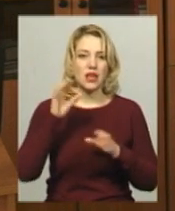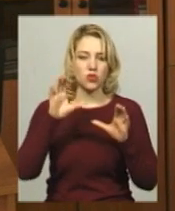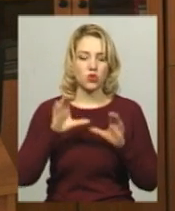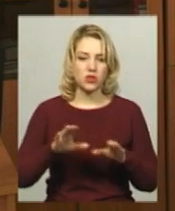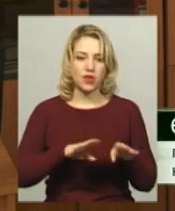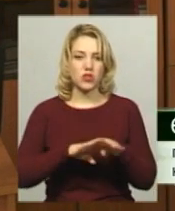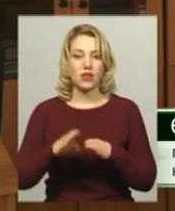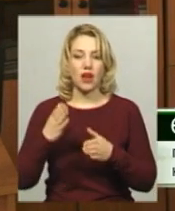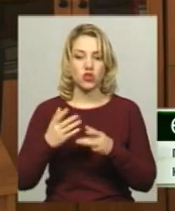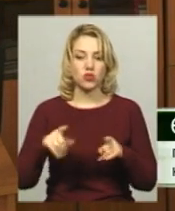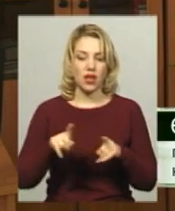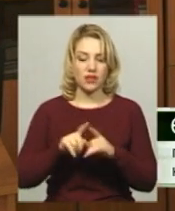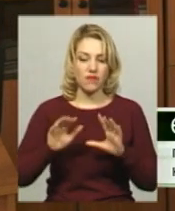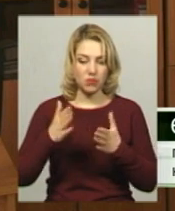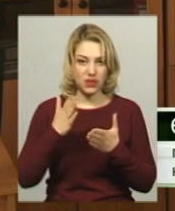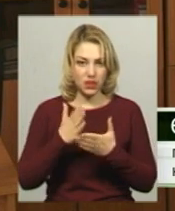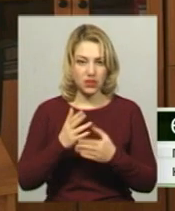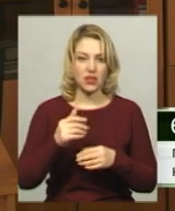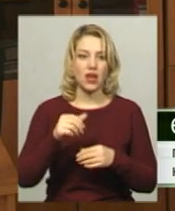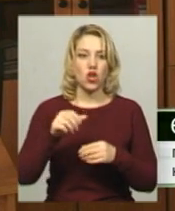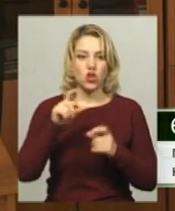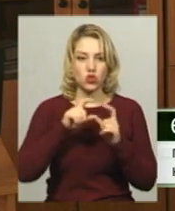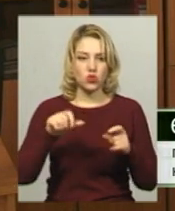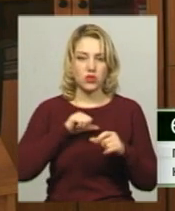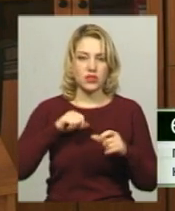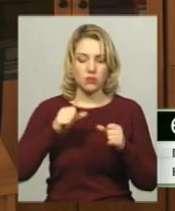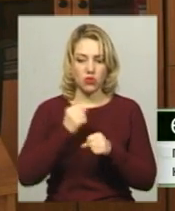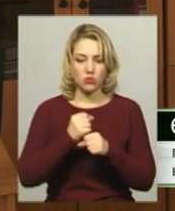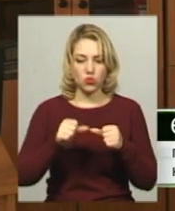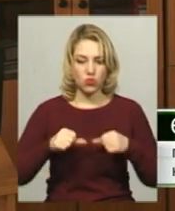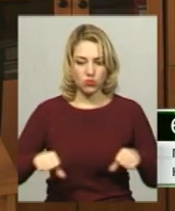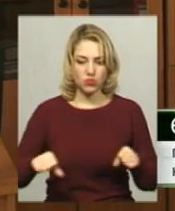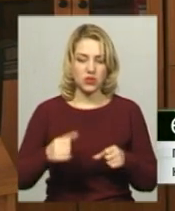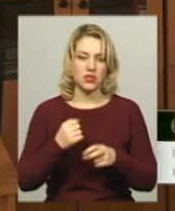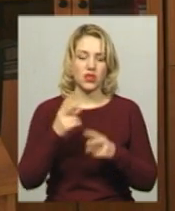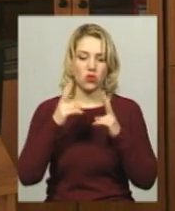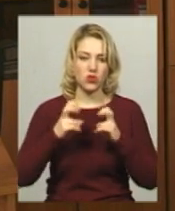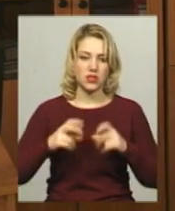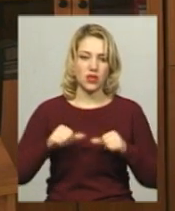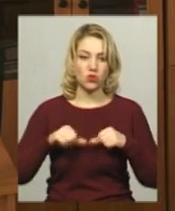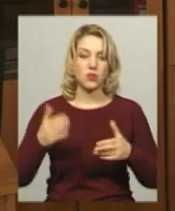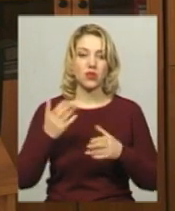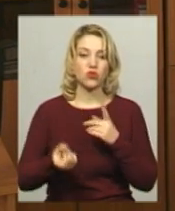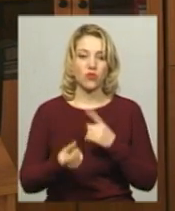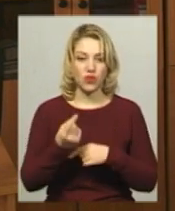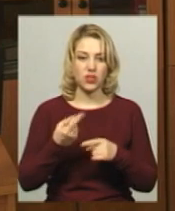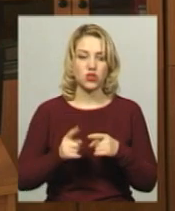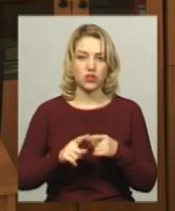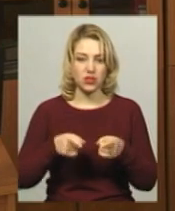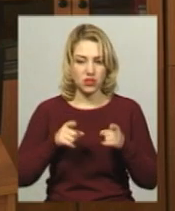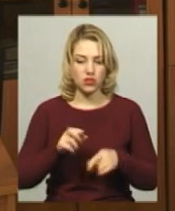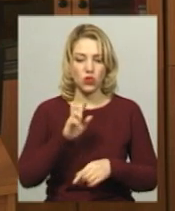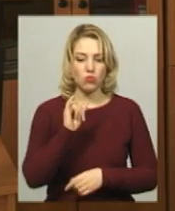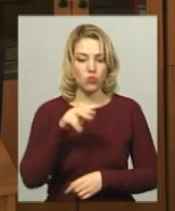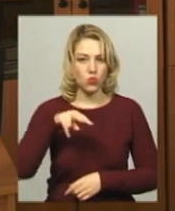випадки є, школа сама створює комісію, розглядає денну комісію. Якщо це є виявлено, що це дійсно булінг, звертається до